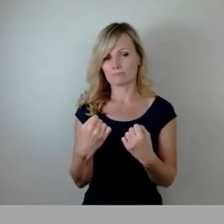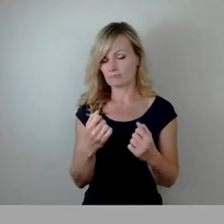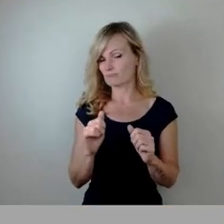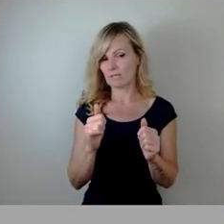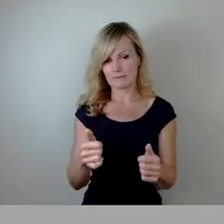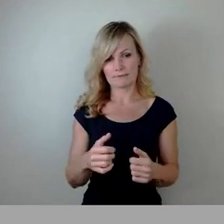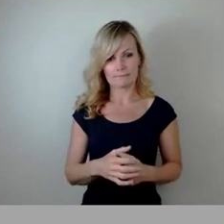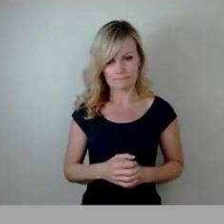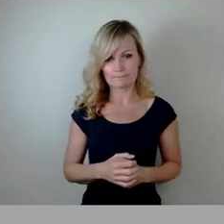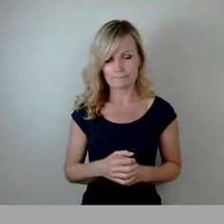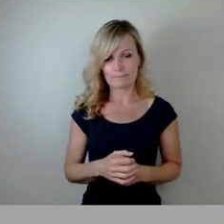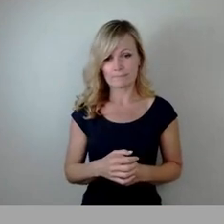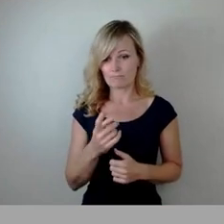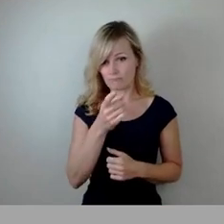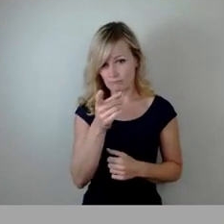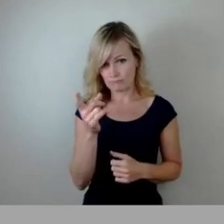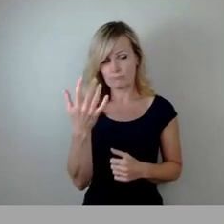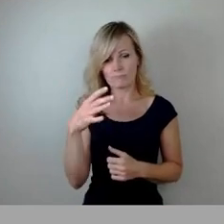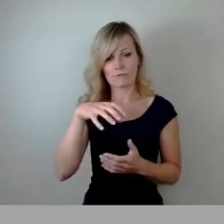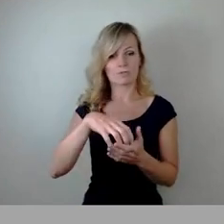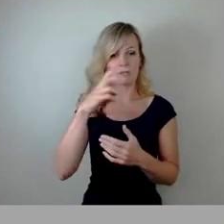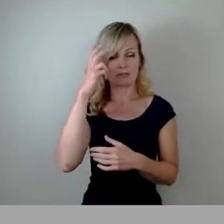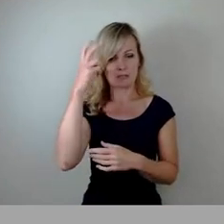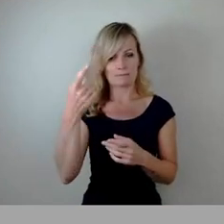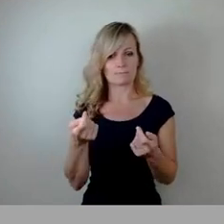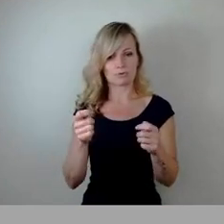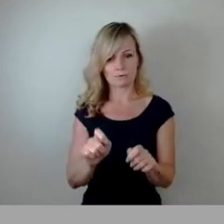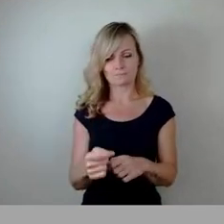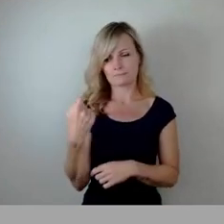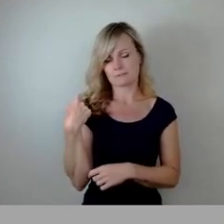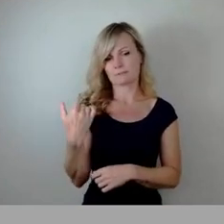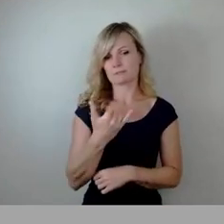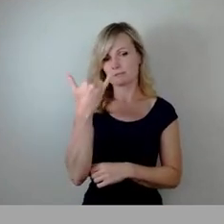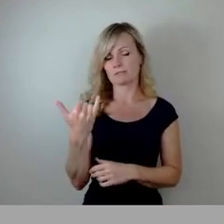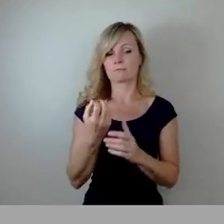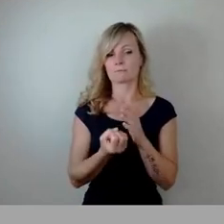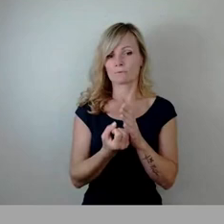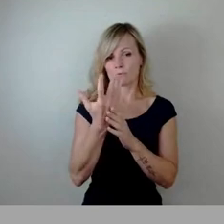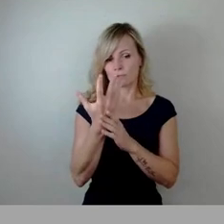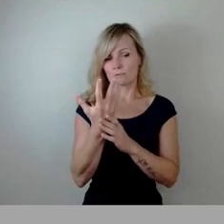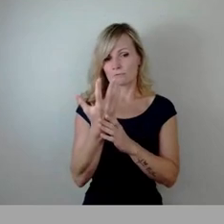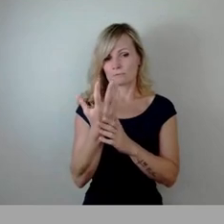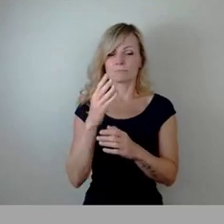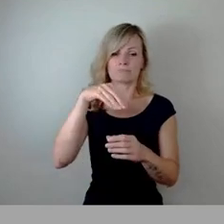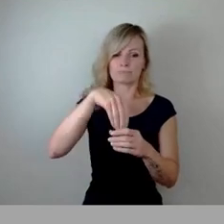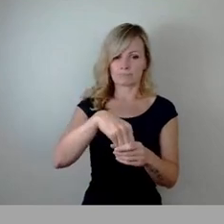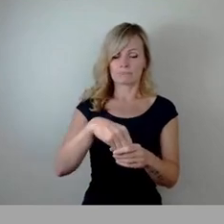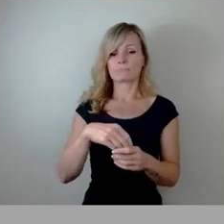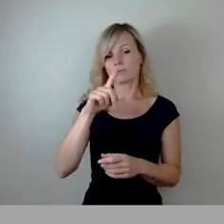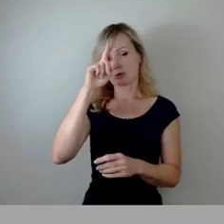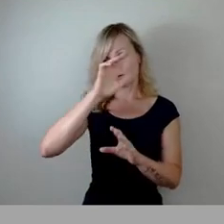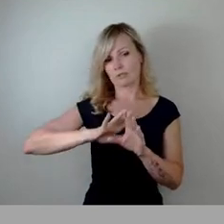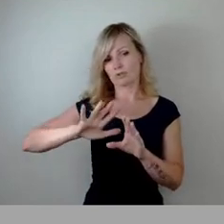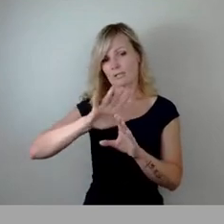per Stadtratsbeschluss im Frühjahr letzten Jahres um das Deutschland-Ticket erweitert haben. Wir haben damals